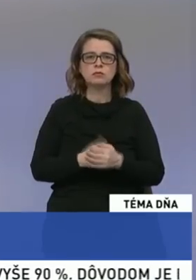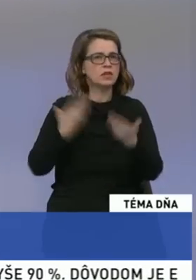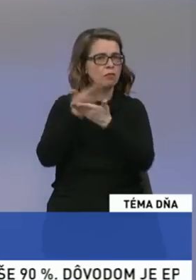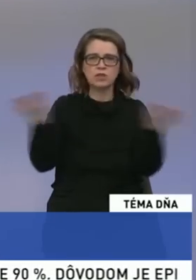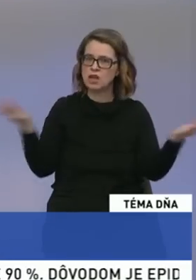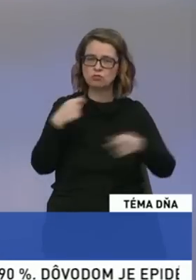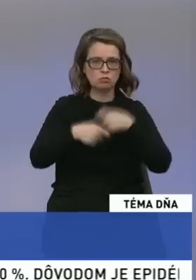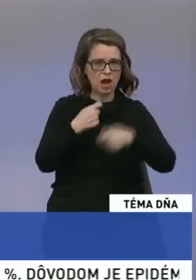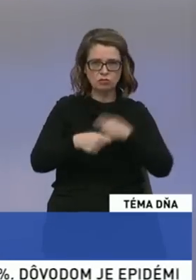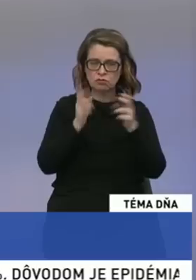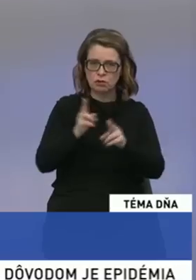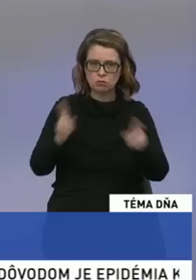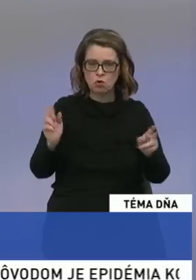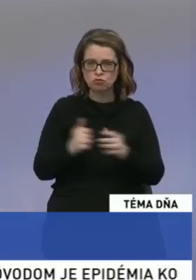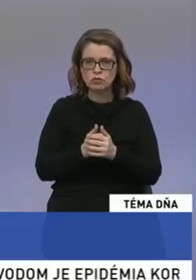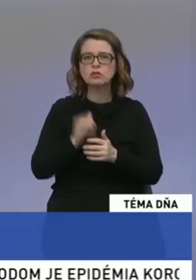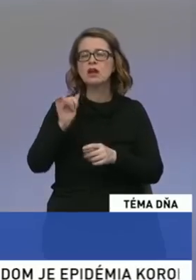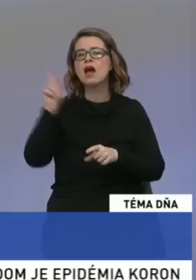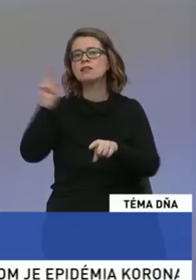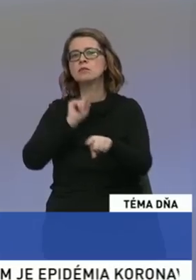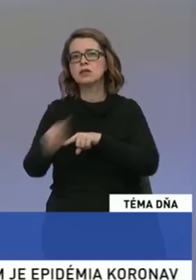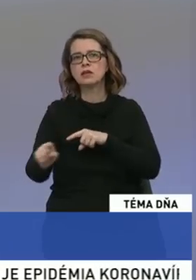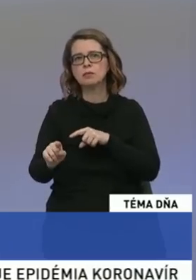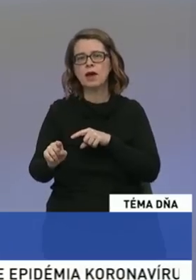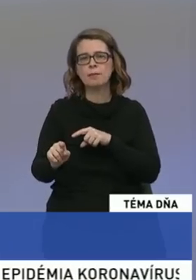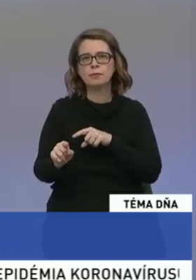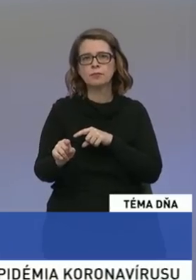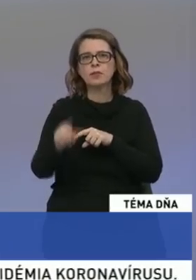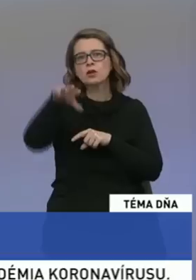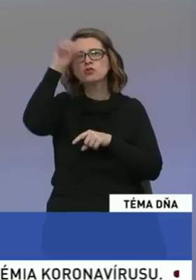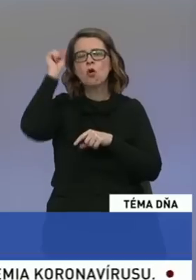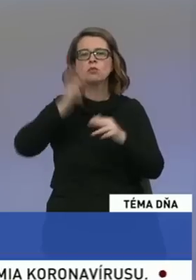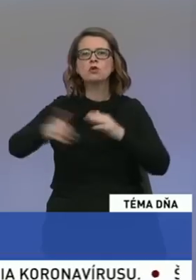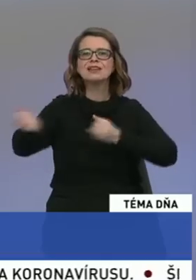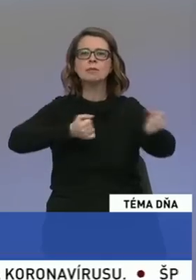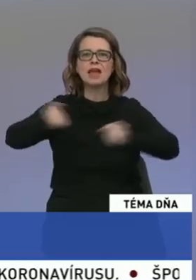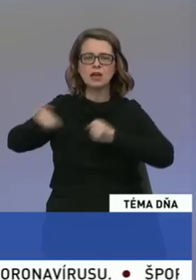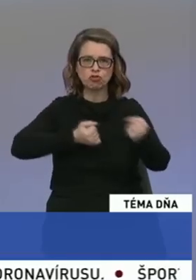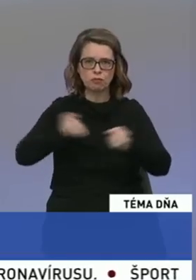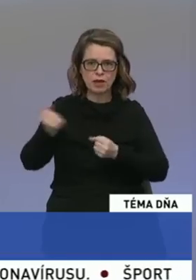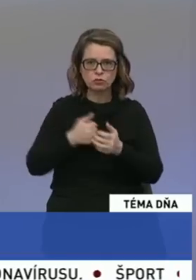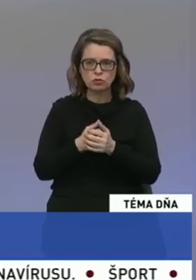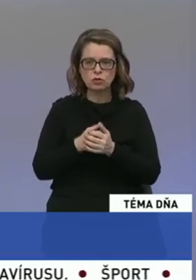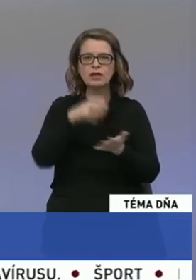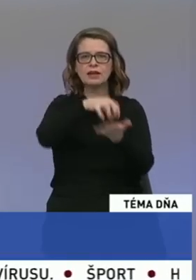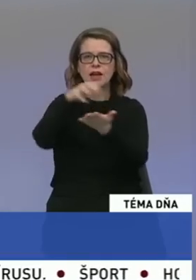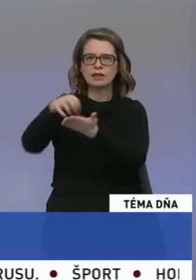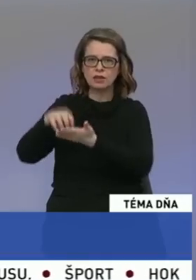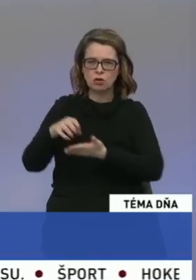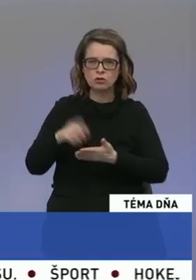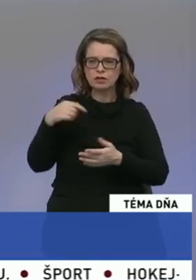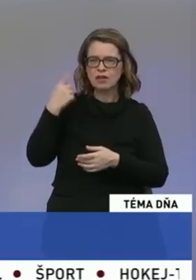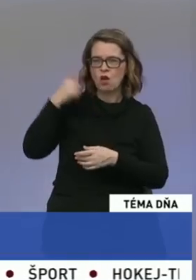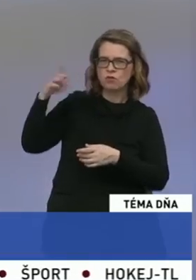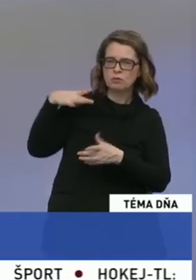príložitosti. Troška tam je možno aj nedostatok a chybajúce, povedal by som schopnosti manažmentu, regionálneho manažmentu. Tým nehovorím o vás, lebo vy ste v